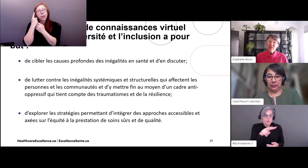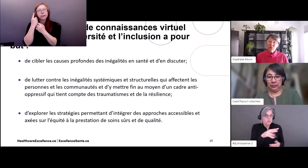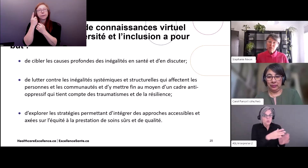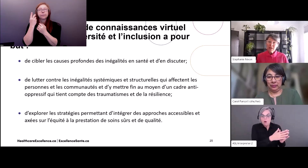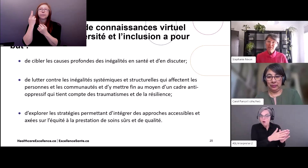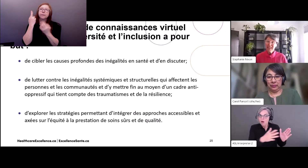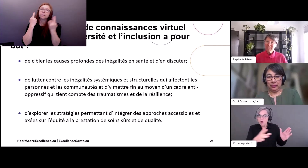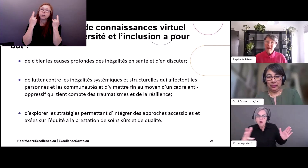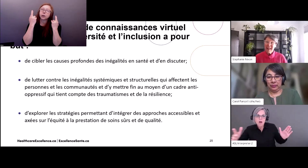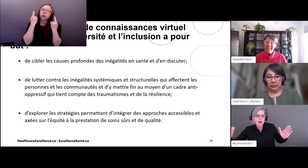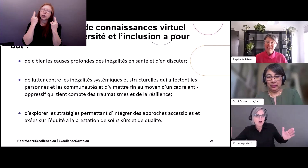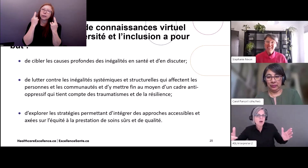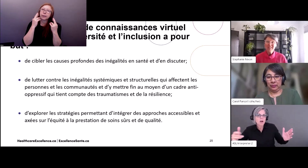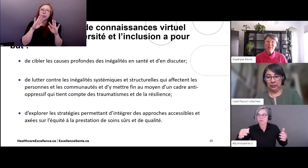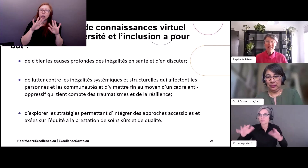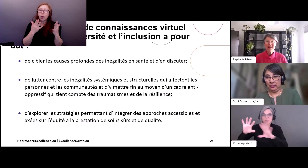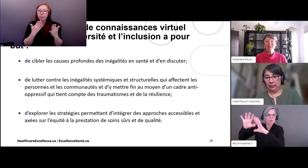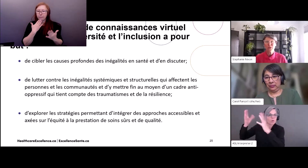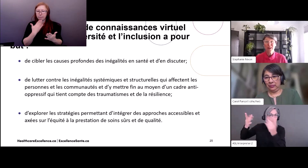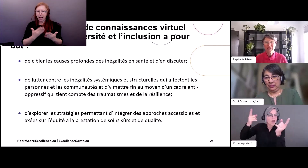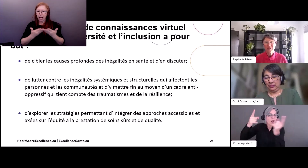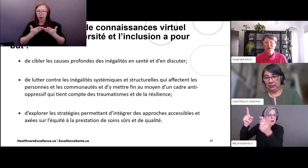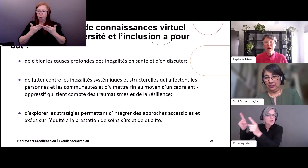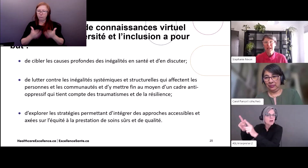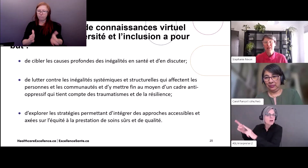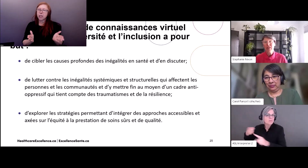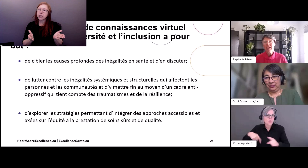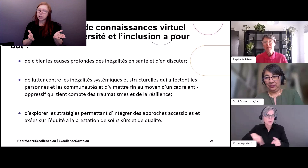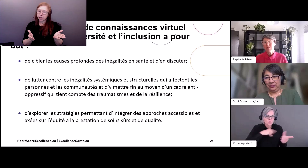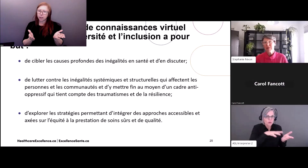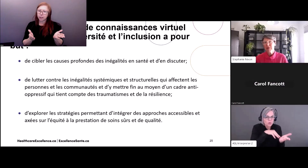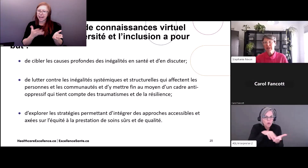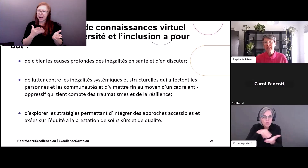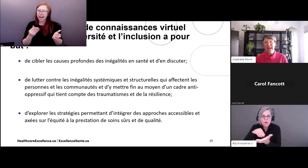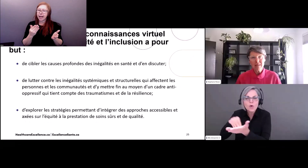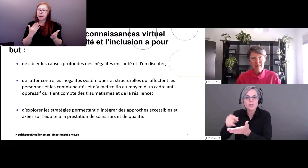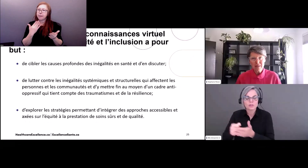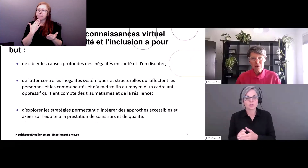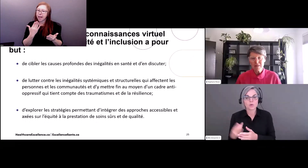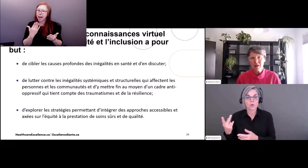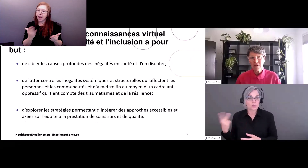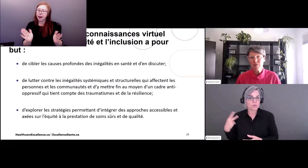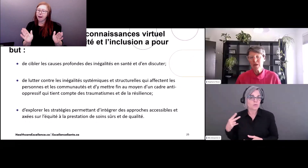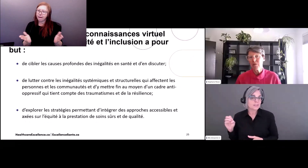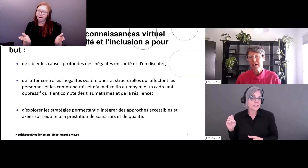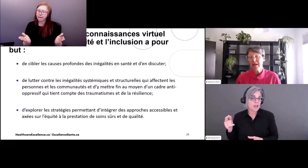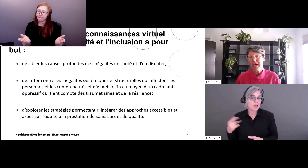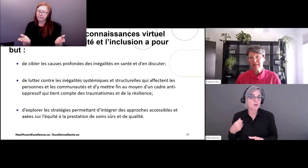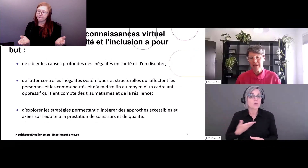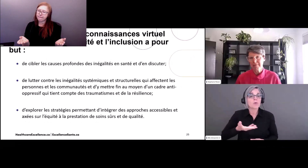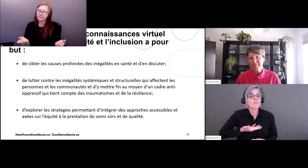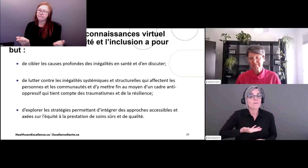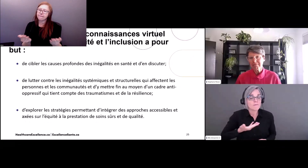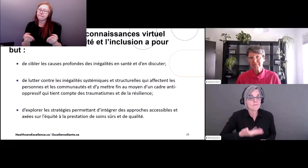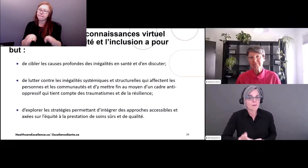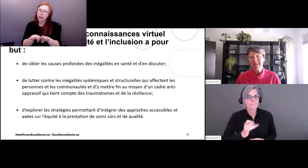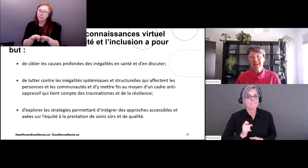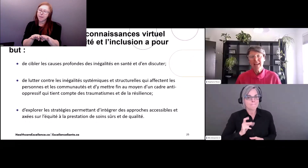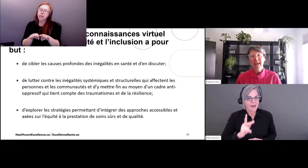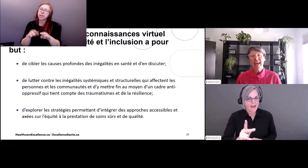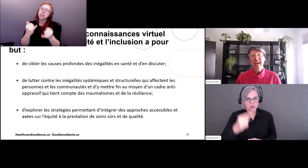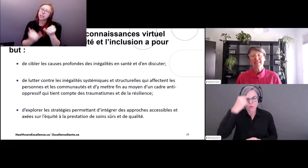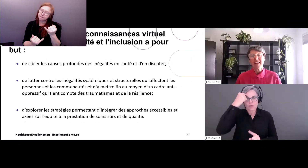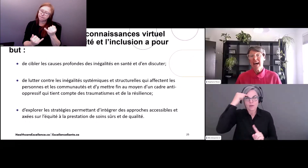s'est passé dans le monde depuis 2022. Donc Ed et moi ont été invités de nouveau pour nous joindre à vous